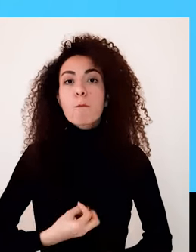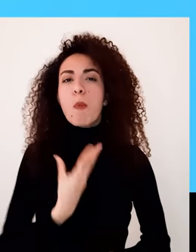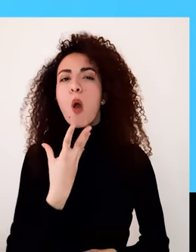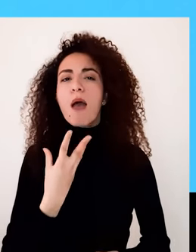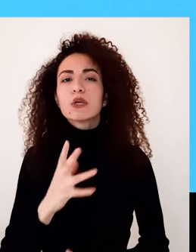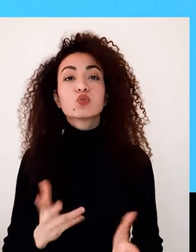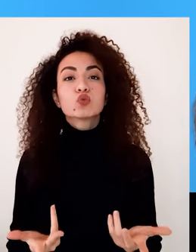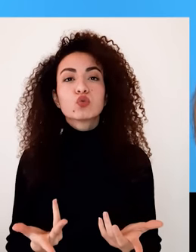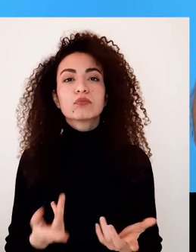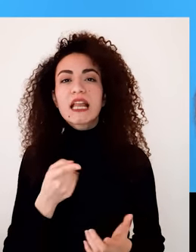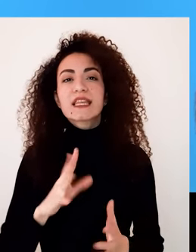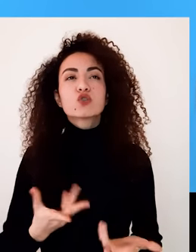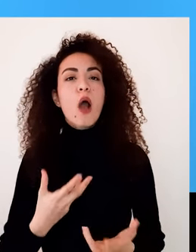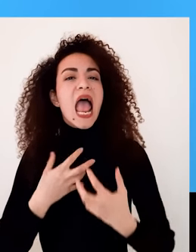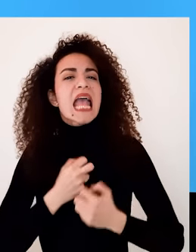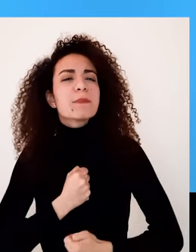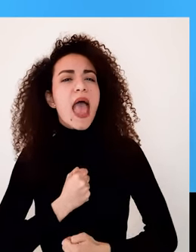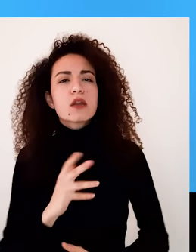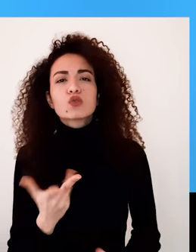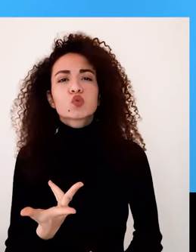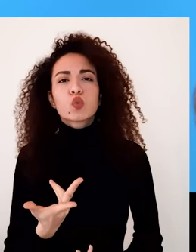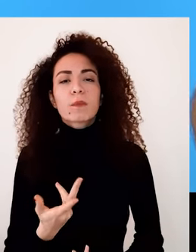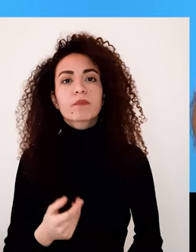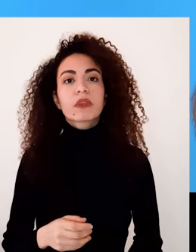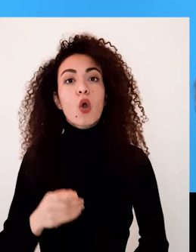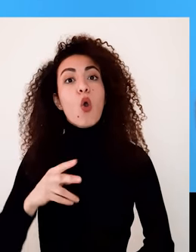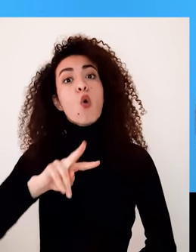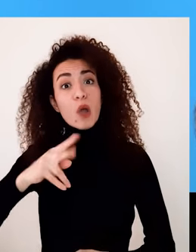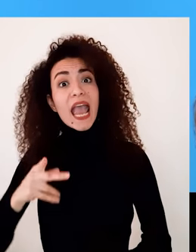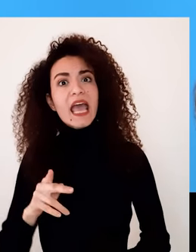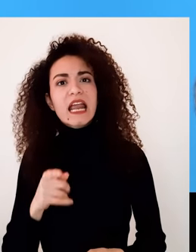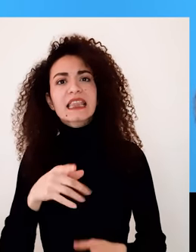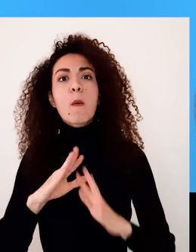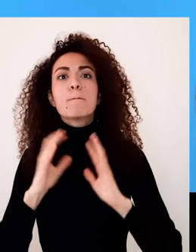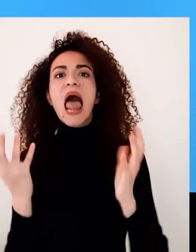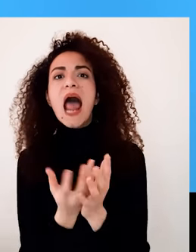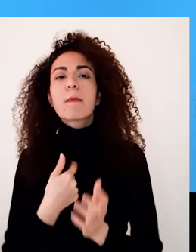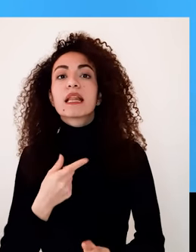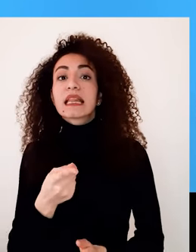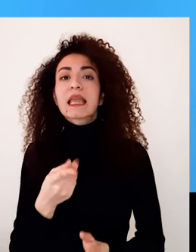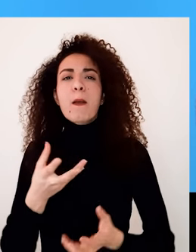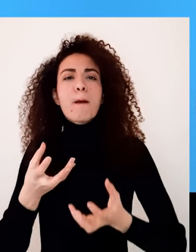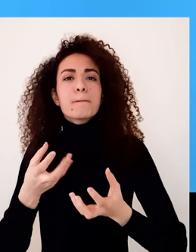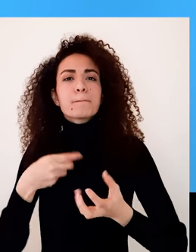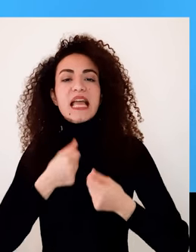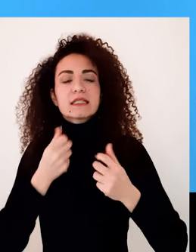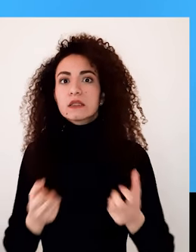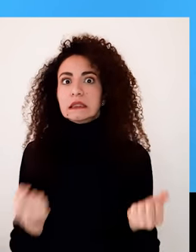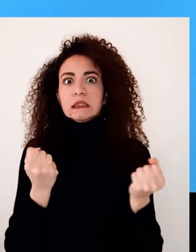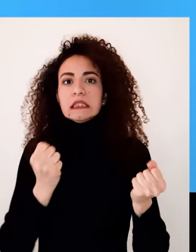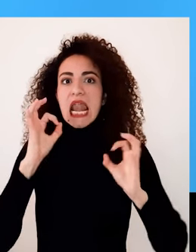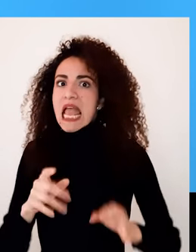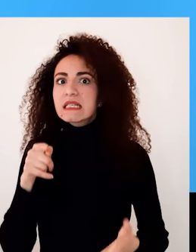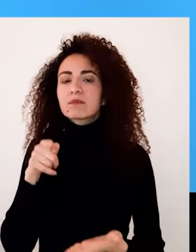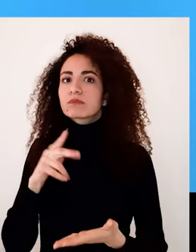Test يلي عملتي قبل والمواهب اللي بتتمتع فيها والقيم الأساسية اللي بتأمن فيها ومن ثم ذكر أمور بالعالم بتتعلق بالأعاقة